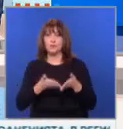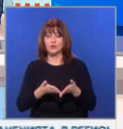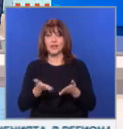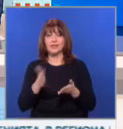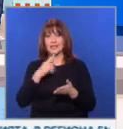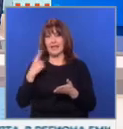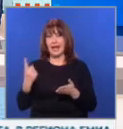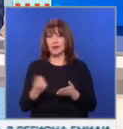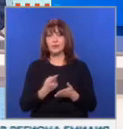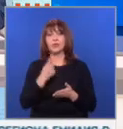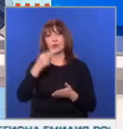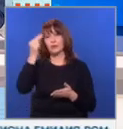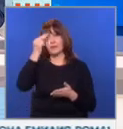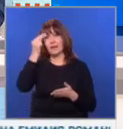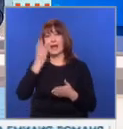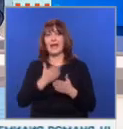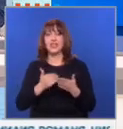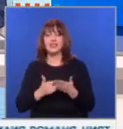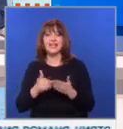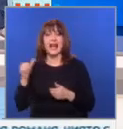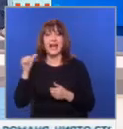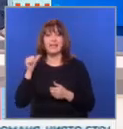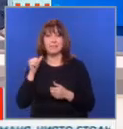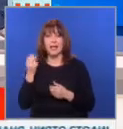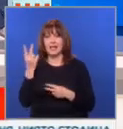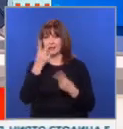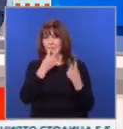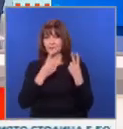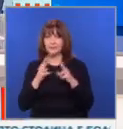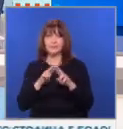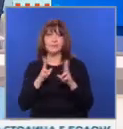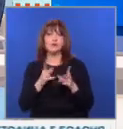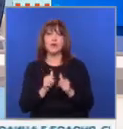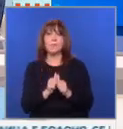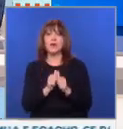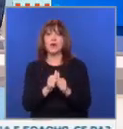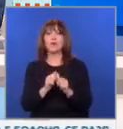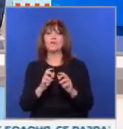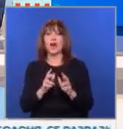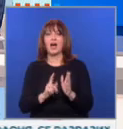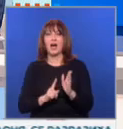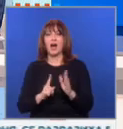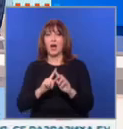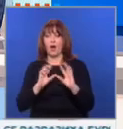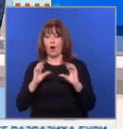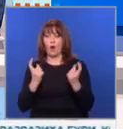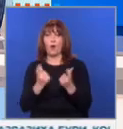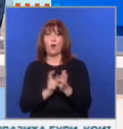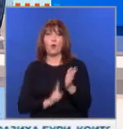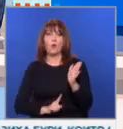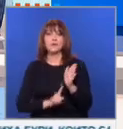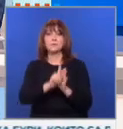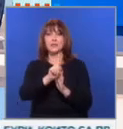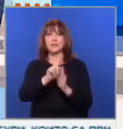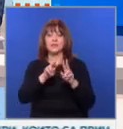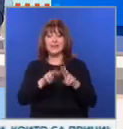като България стана част от Артемида с поразумението за стратегическо международно партньорство в областта на космическите технологии и